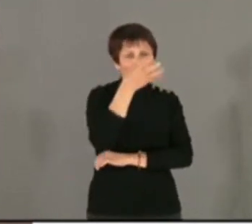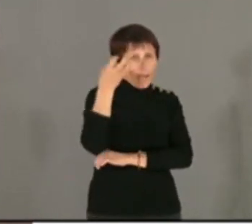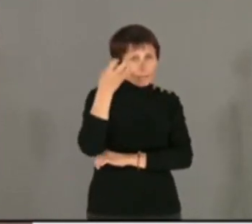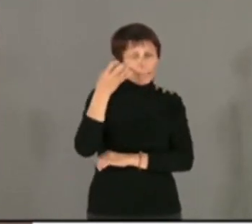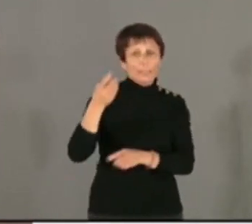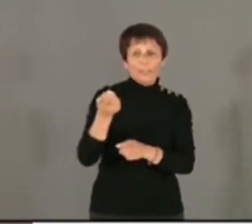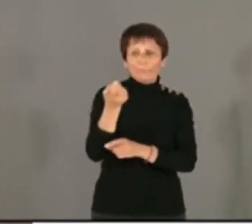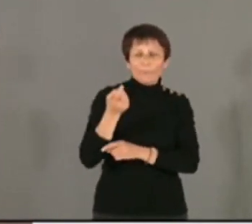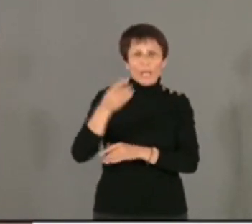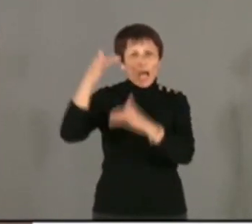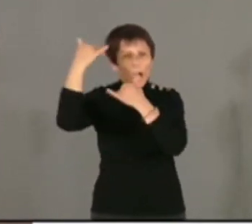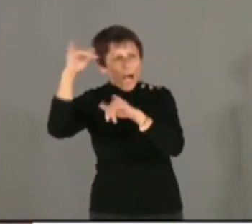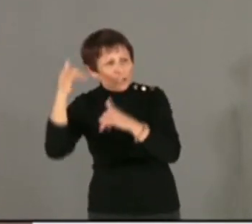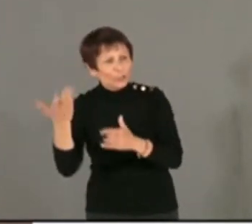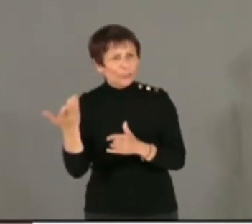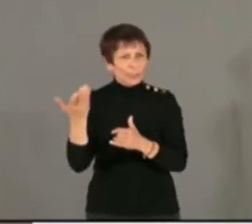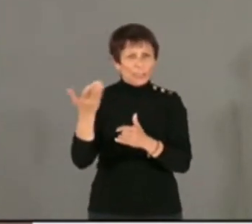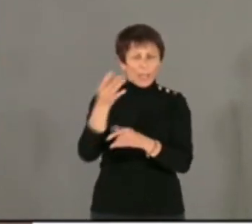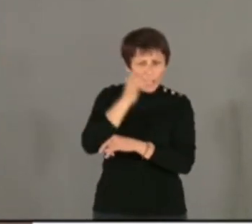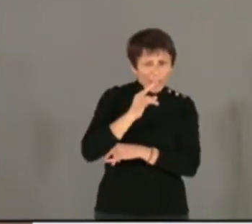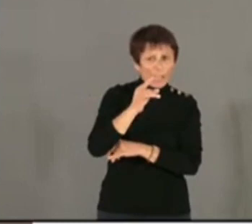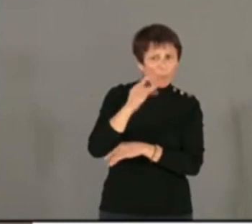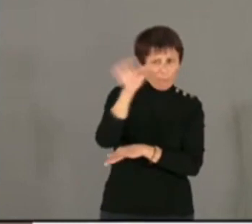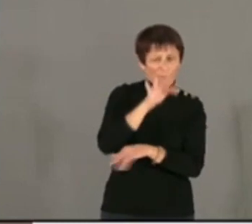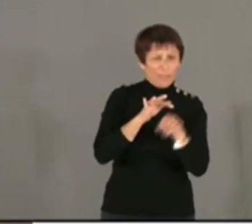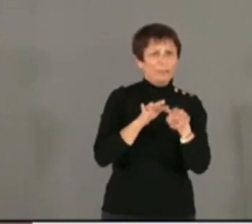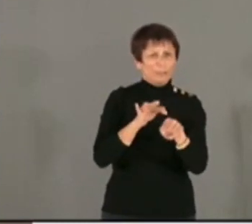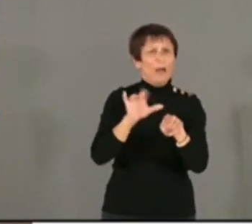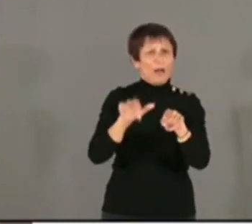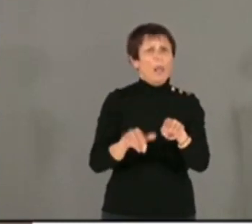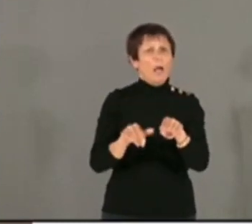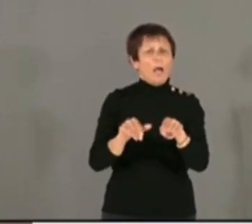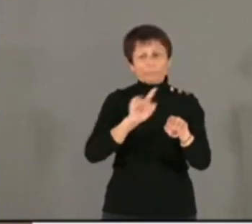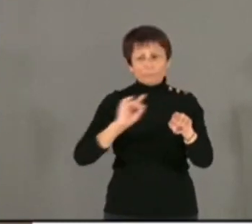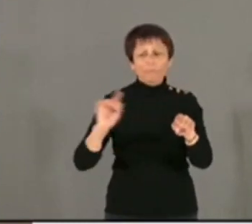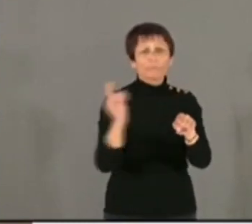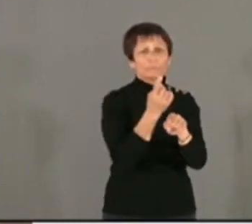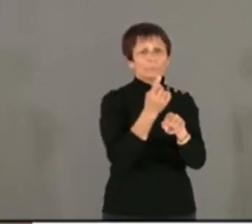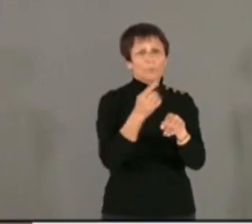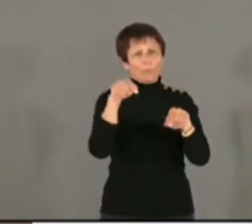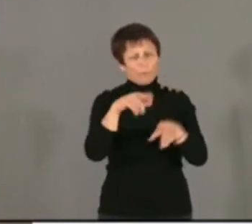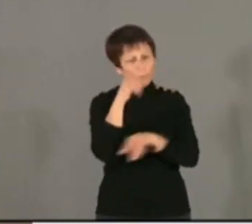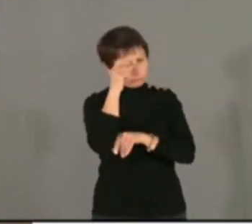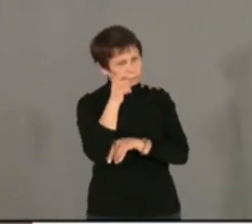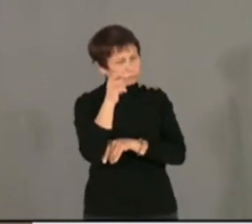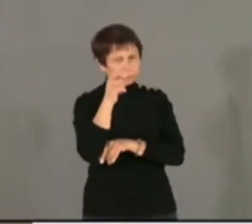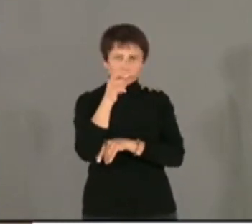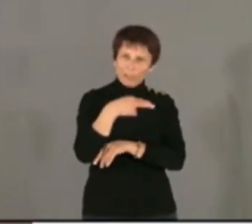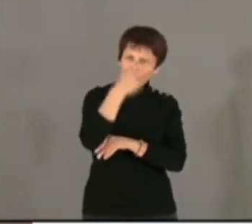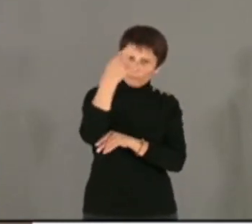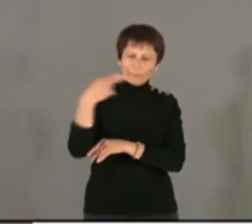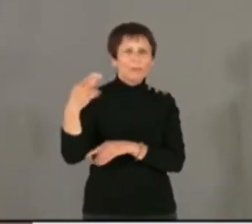algériens, mais que les autres héros de l'histoire de France soient exclus du légitime hommage de la nation